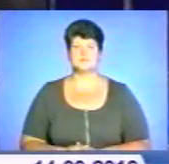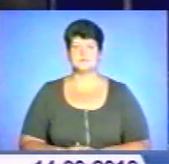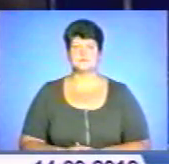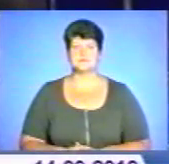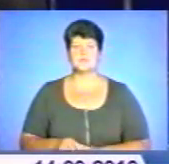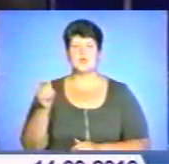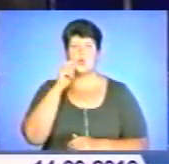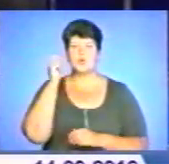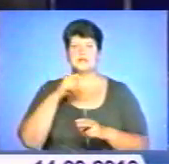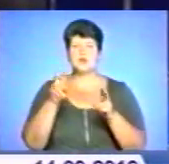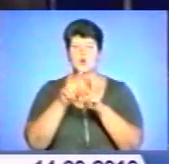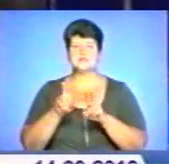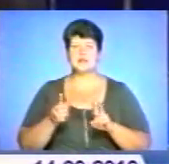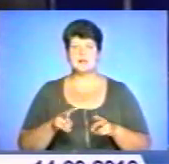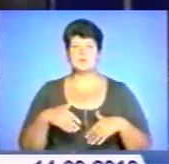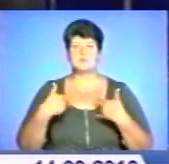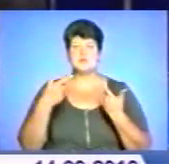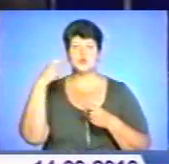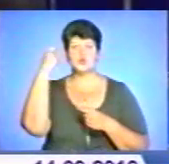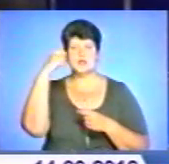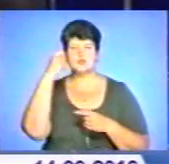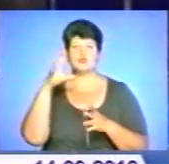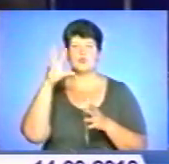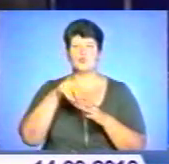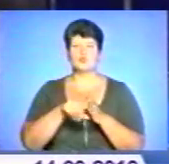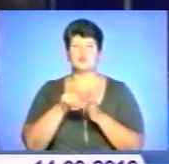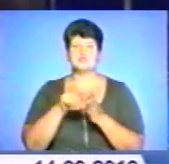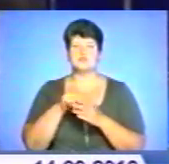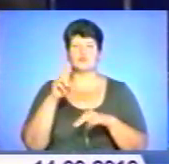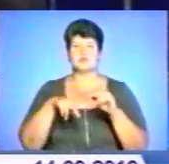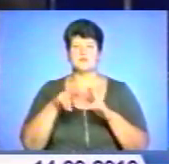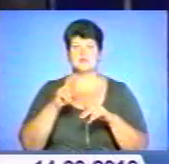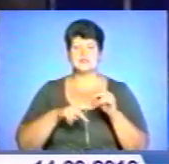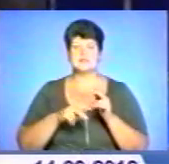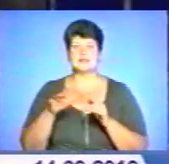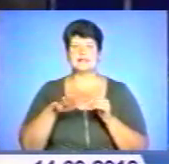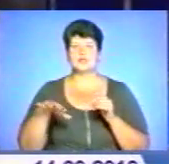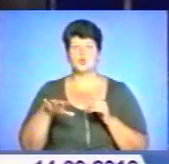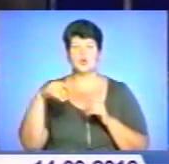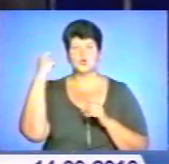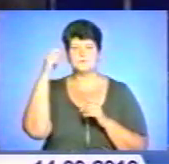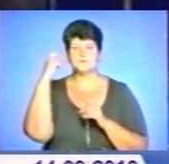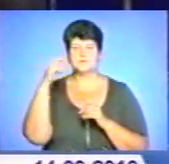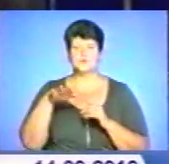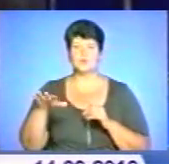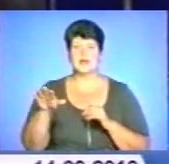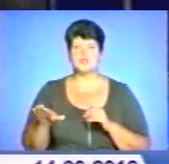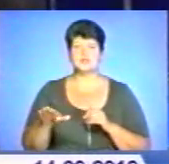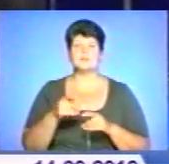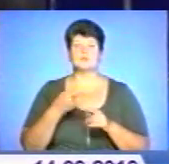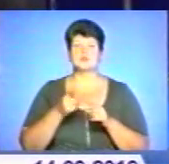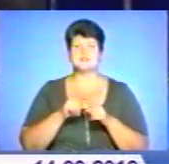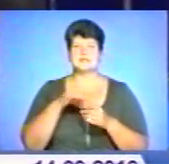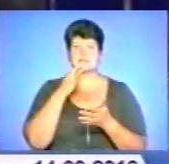Україна розгляне пропозицію Туреччини щодо участі в будівництві ЛНЖ-терміналу на території Турецької Республіки. Про це президент України Віктор